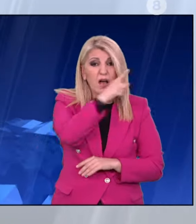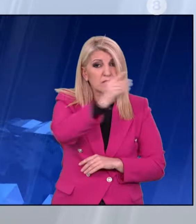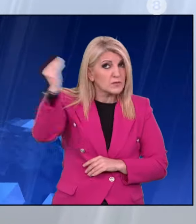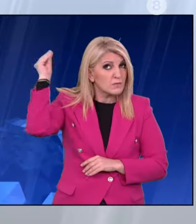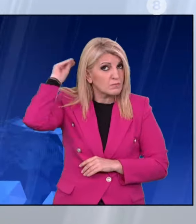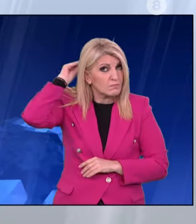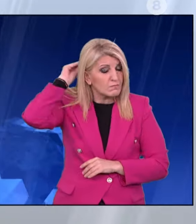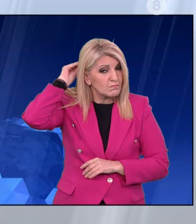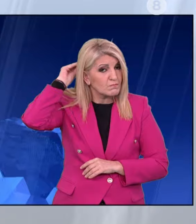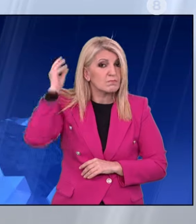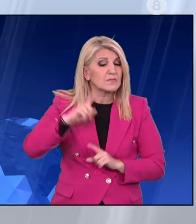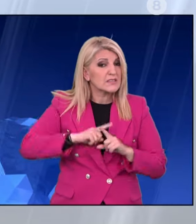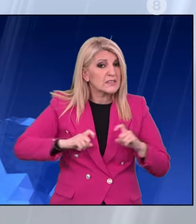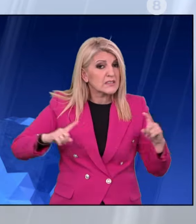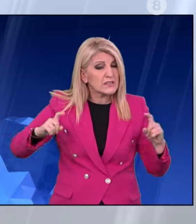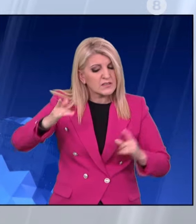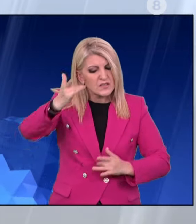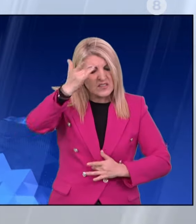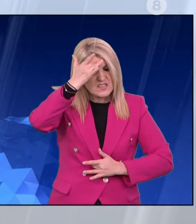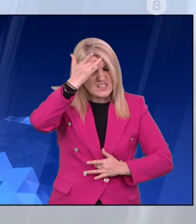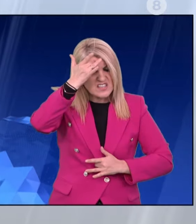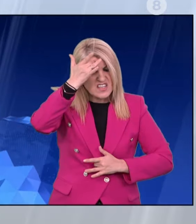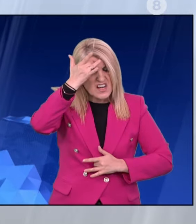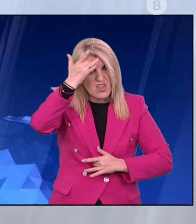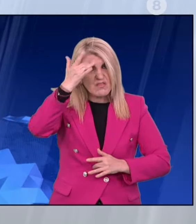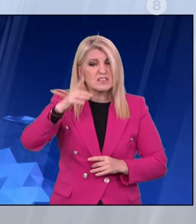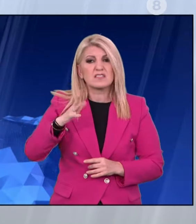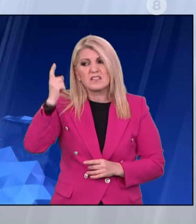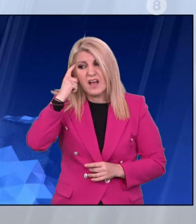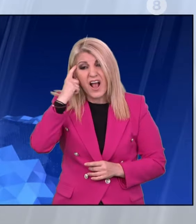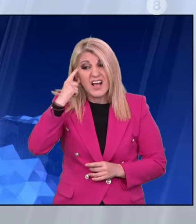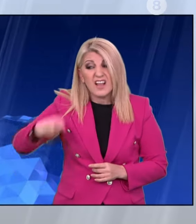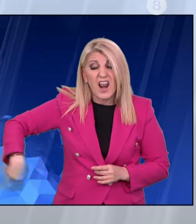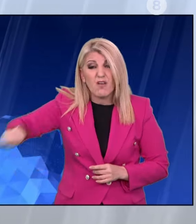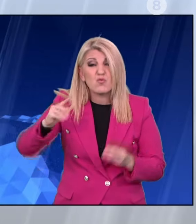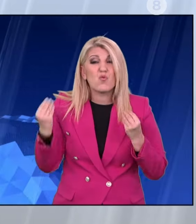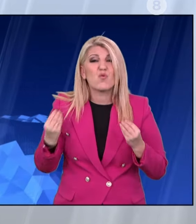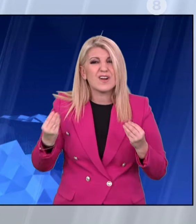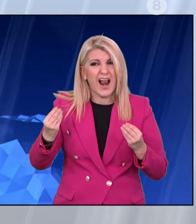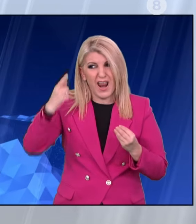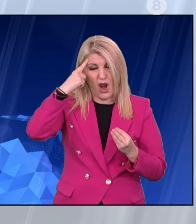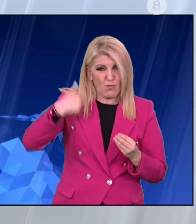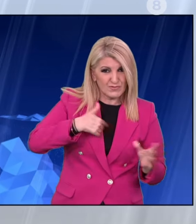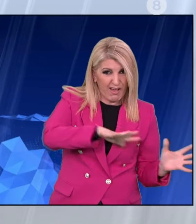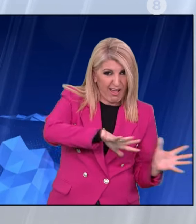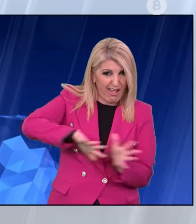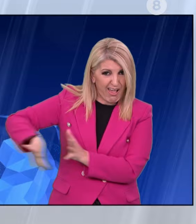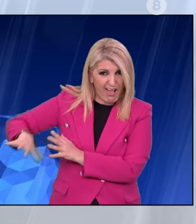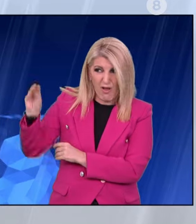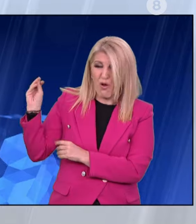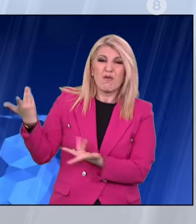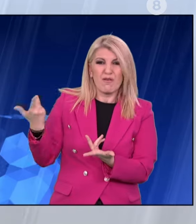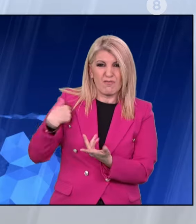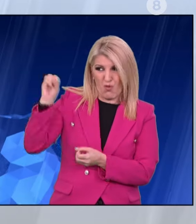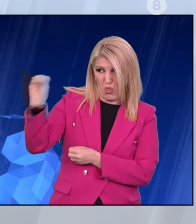κεφαλιού τους ένα είδος συνείδησης για να καταλάβουν ότι οι συγγενείς των θυμάτων δεν πρόκειται να τα αφήσουν έτσι. Το έτοιμα των συγγενών των θυμάτων